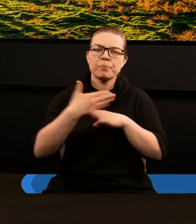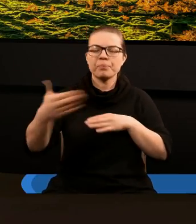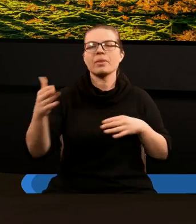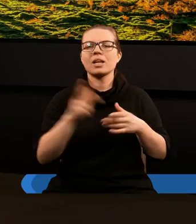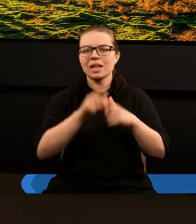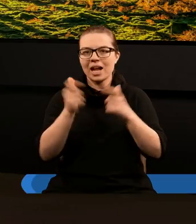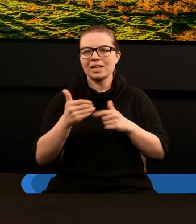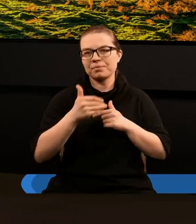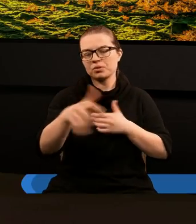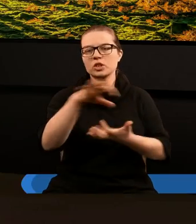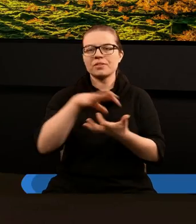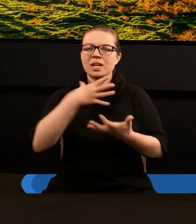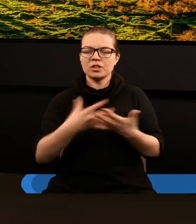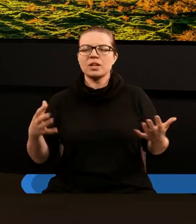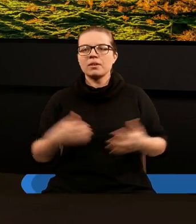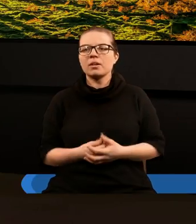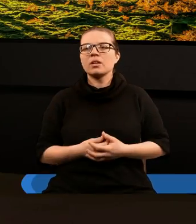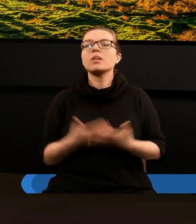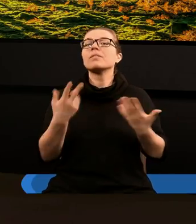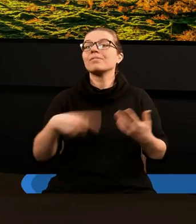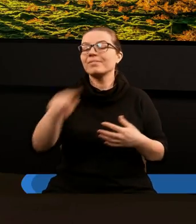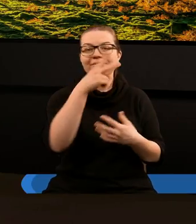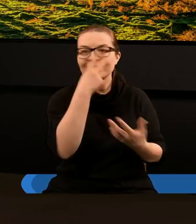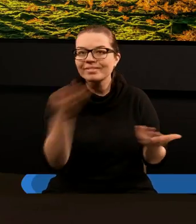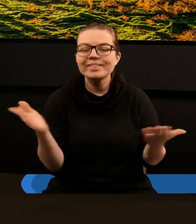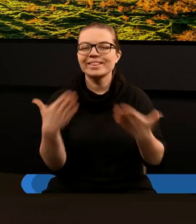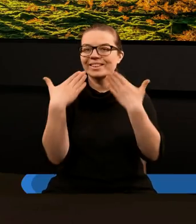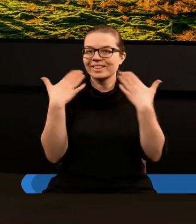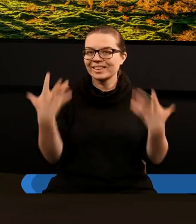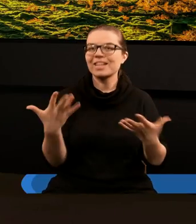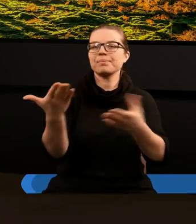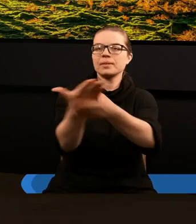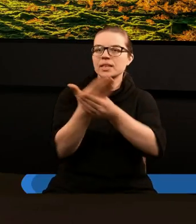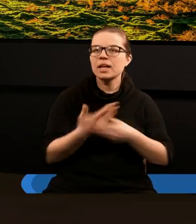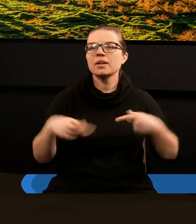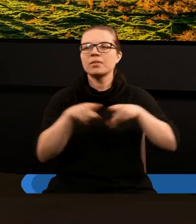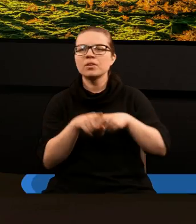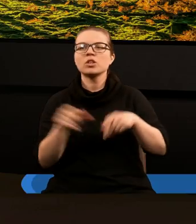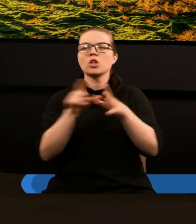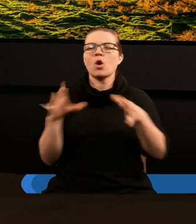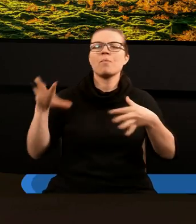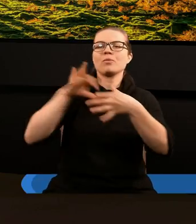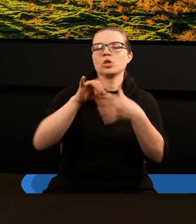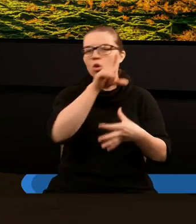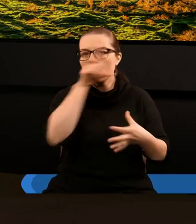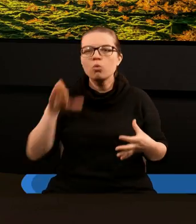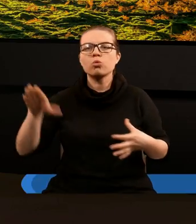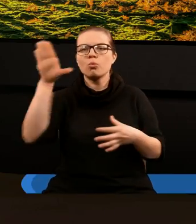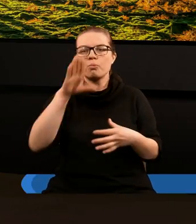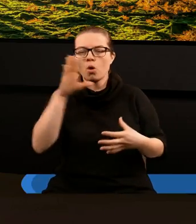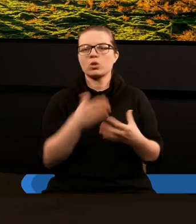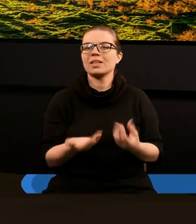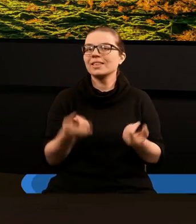planecie. I Ciebie, drogi widzu, chcielibyśmy również zaprosić do właśnie do przyłączenia się do Ludu Bożego.